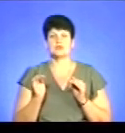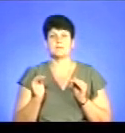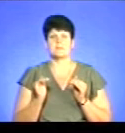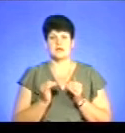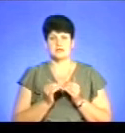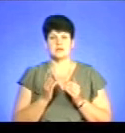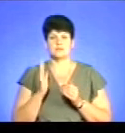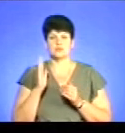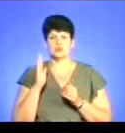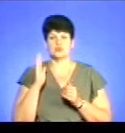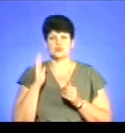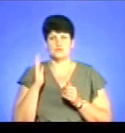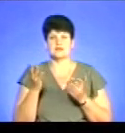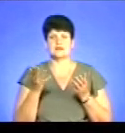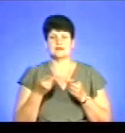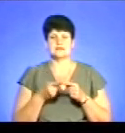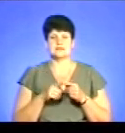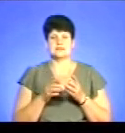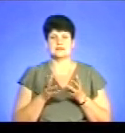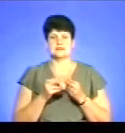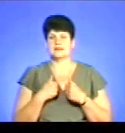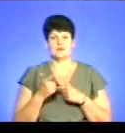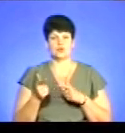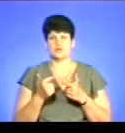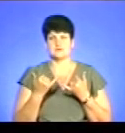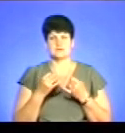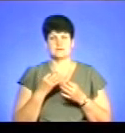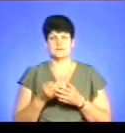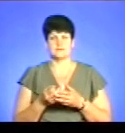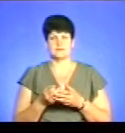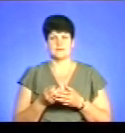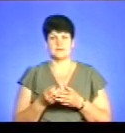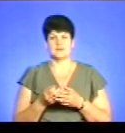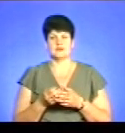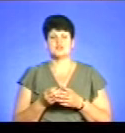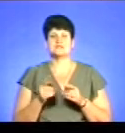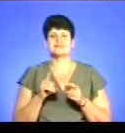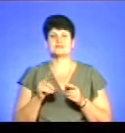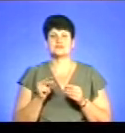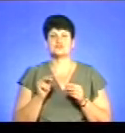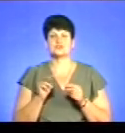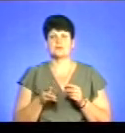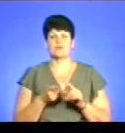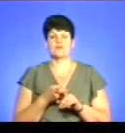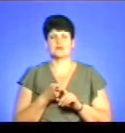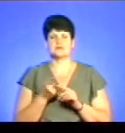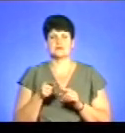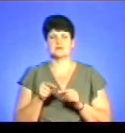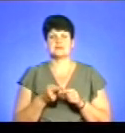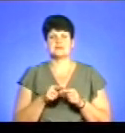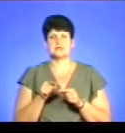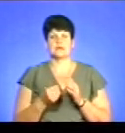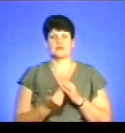прогнозувати, яка ця кількість буде менша, я не готовий зараз. І все ж таки, з чим пов'язані ці нововведення, на вашу думку?